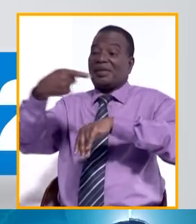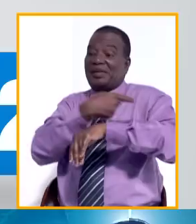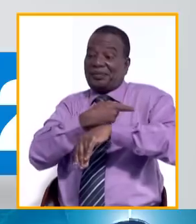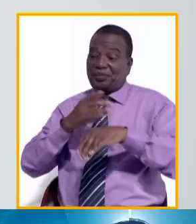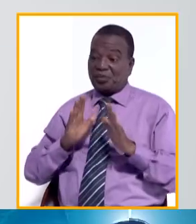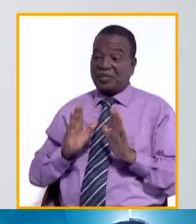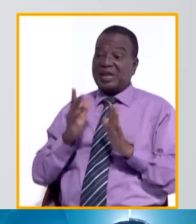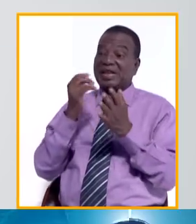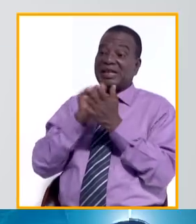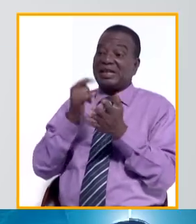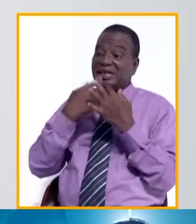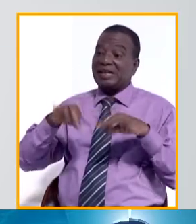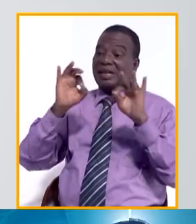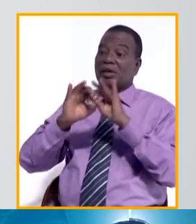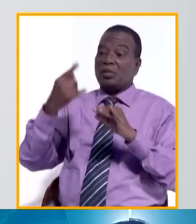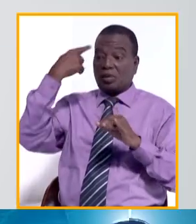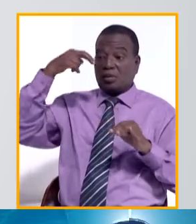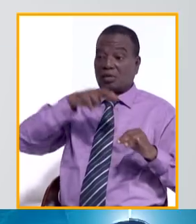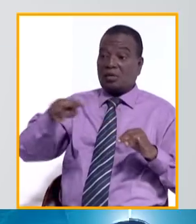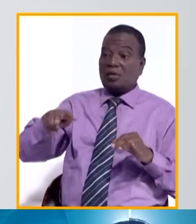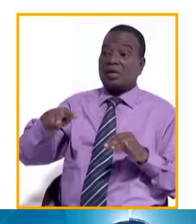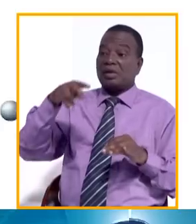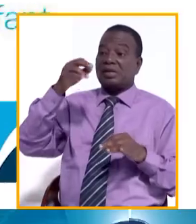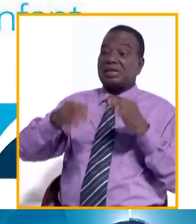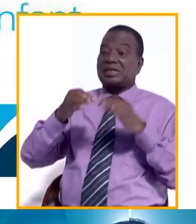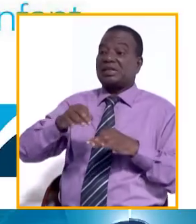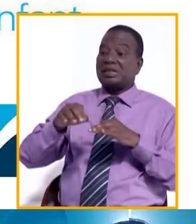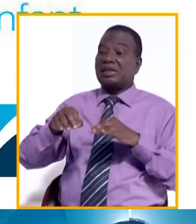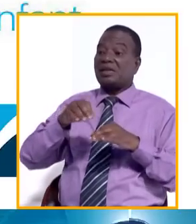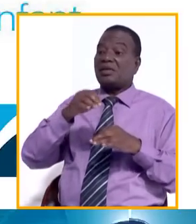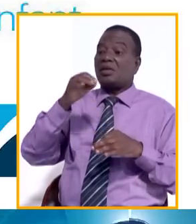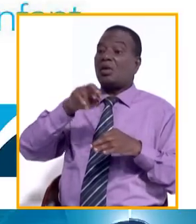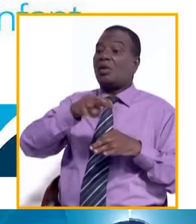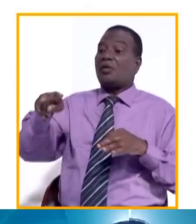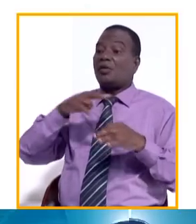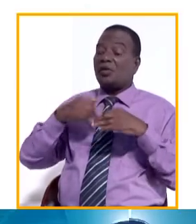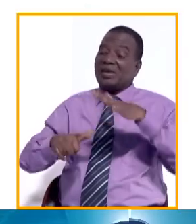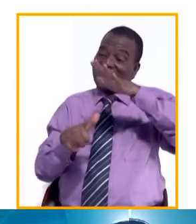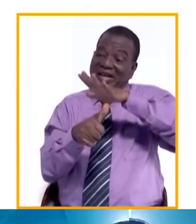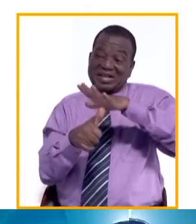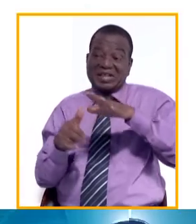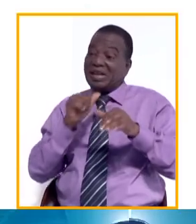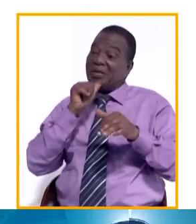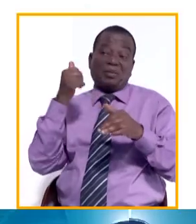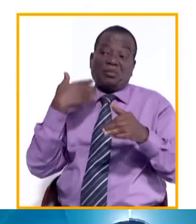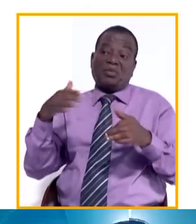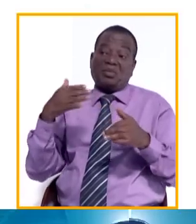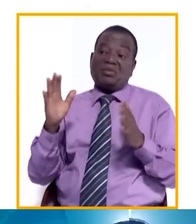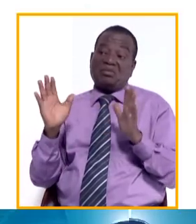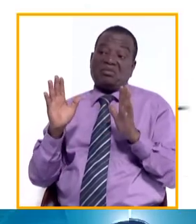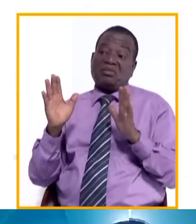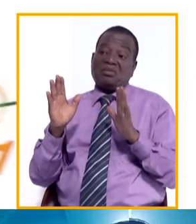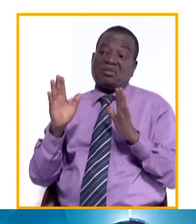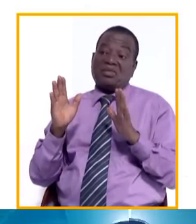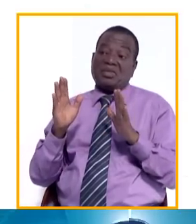670 383. Le 23 janvier 2023, 13 798 doses de vaccins ont été administrées,